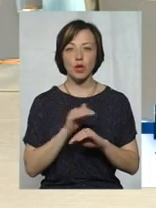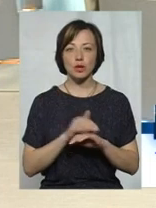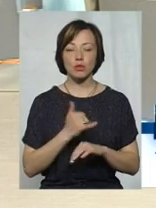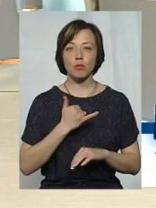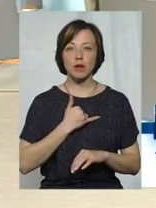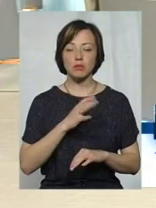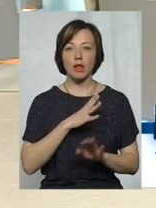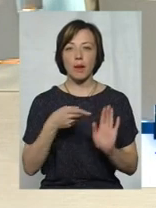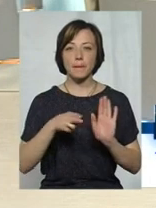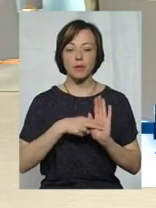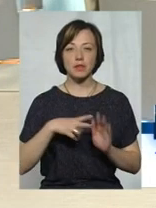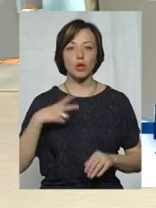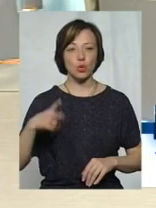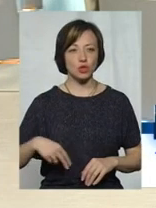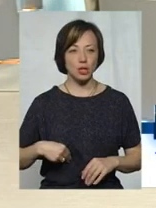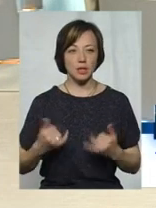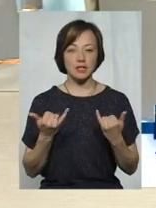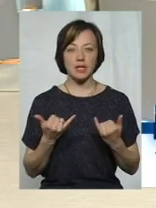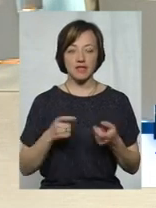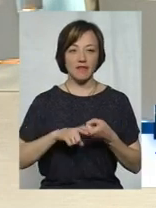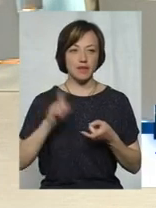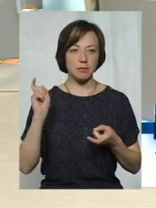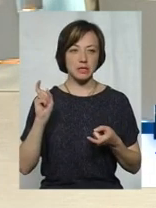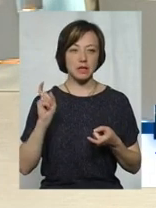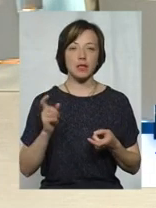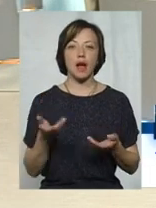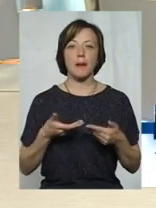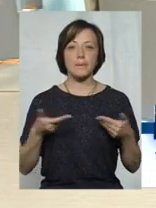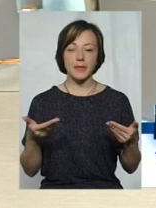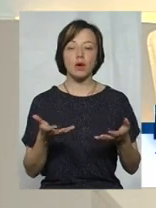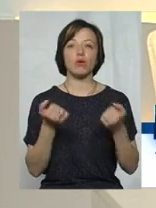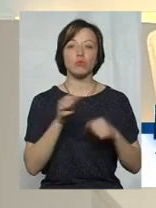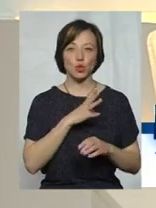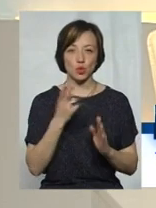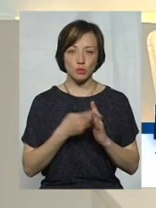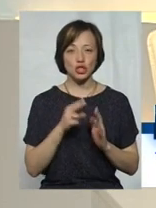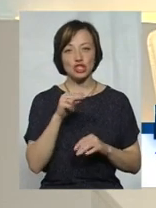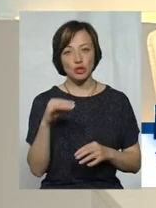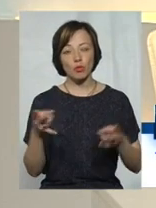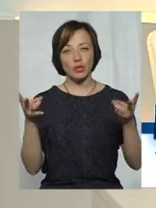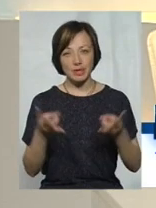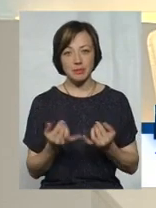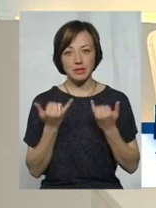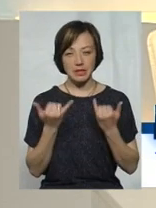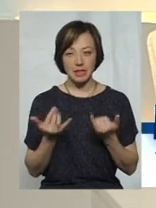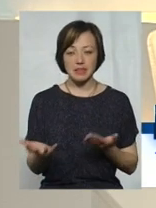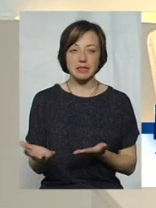мене була прописана дочка, вона зараз виписалася. Ми отримували субсидію. Чи потрібно зараз мені збирати по-новому